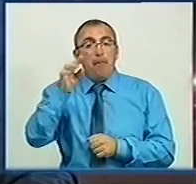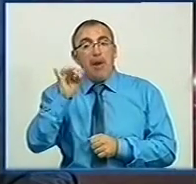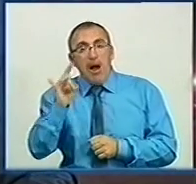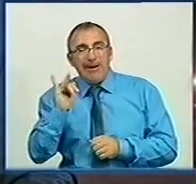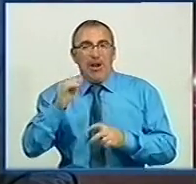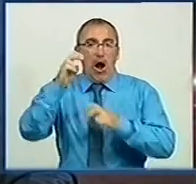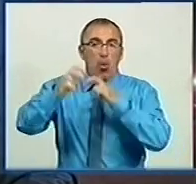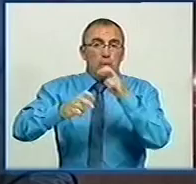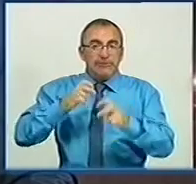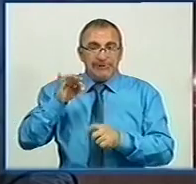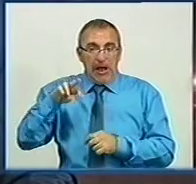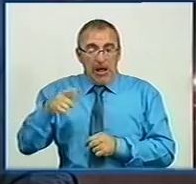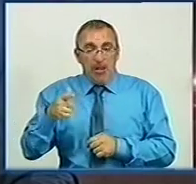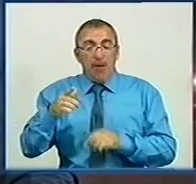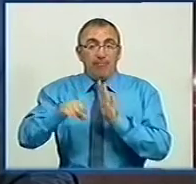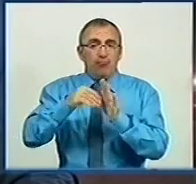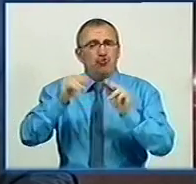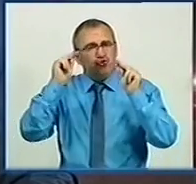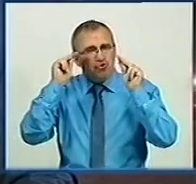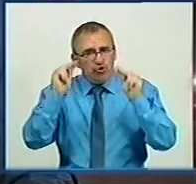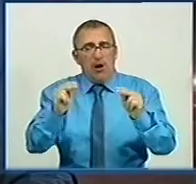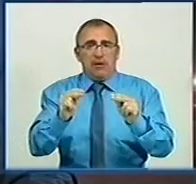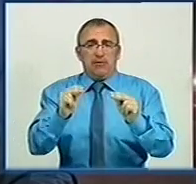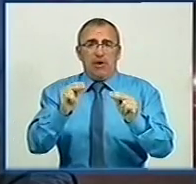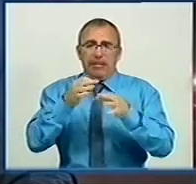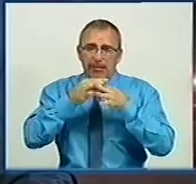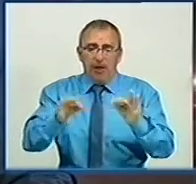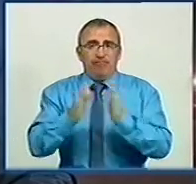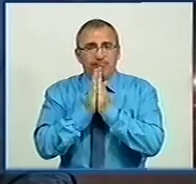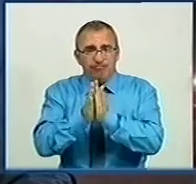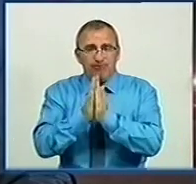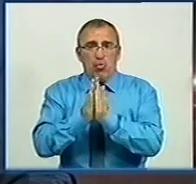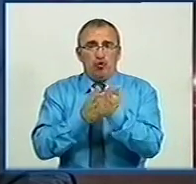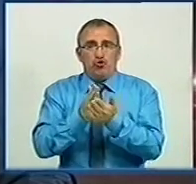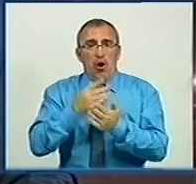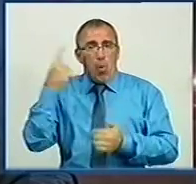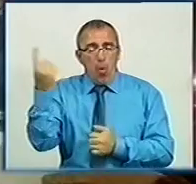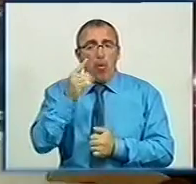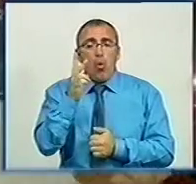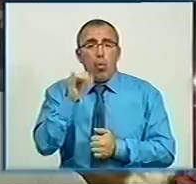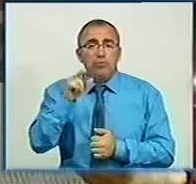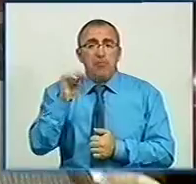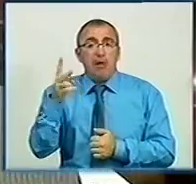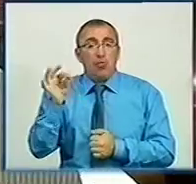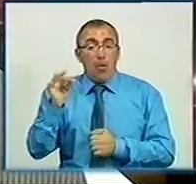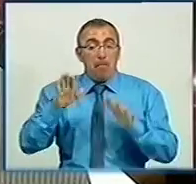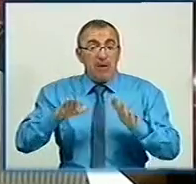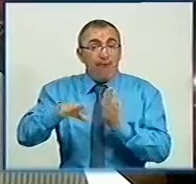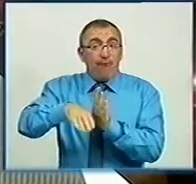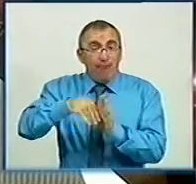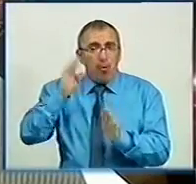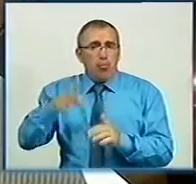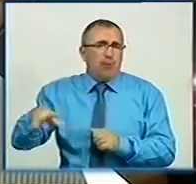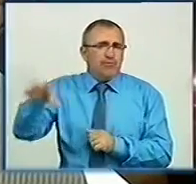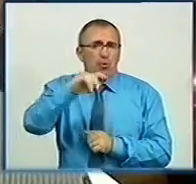каруселей провести вибори чесно та демократично, закликав очільник Кіровоградщини Сергій Кузьменко. Нагадаю, місцеві вибори пройдуть по